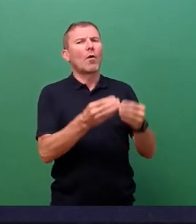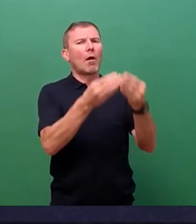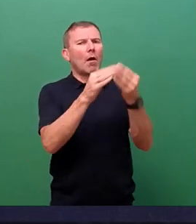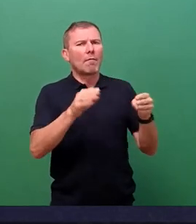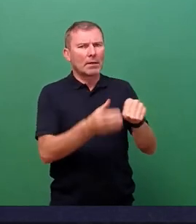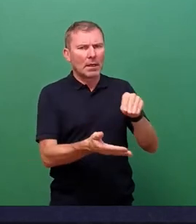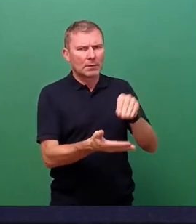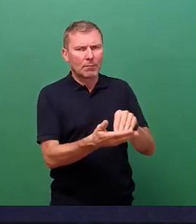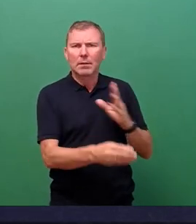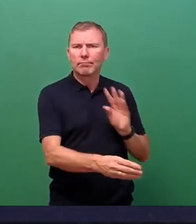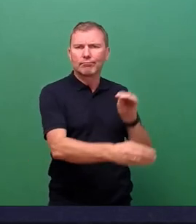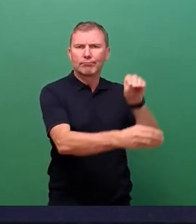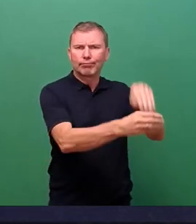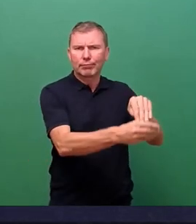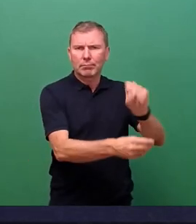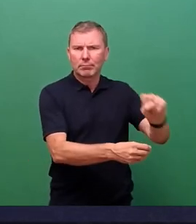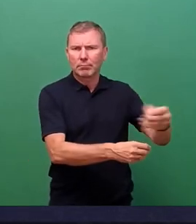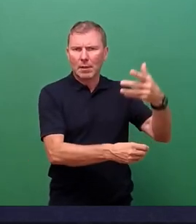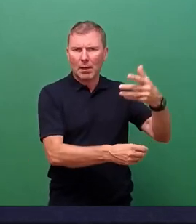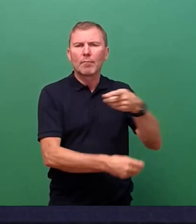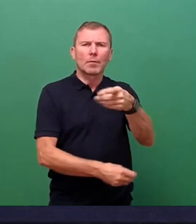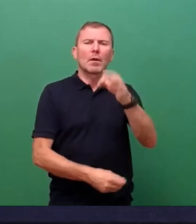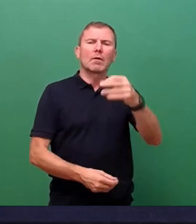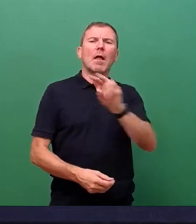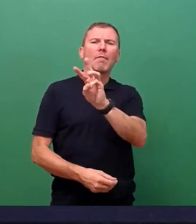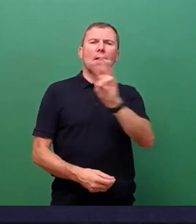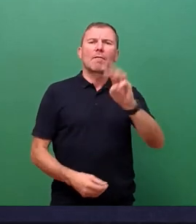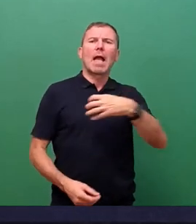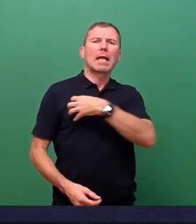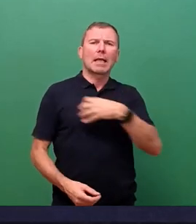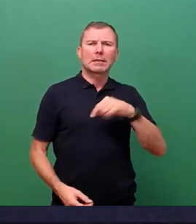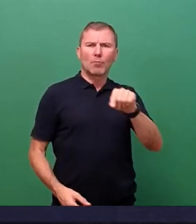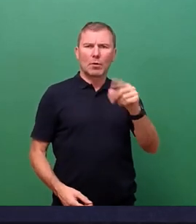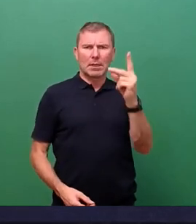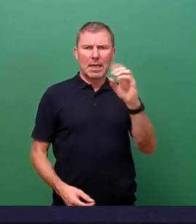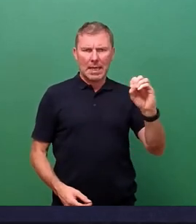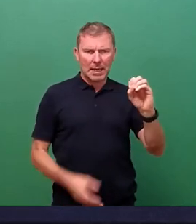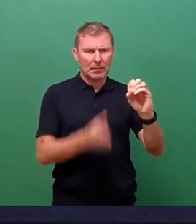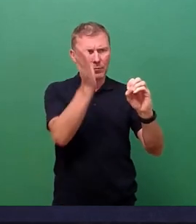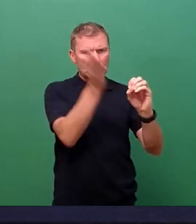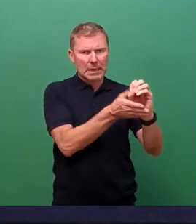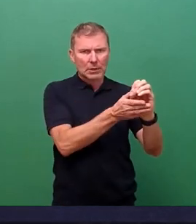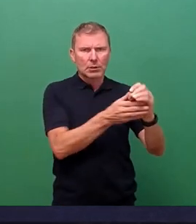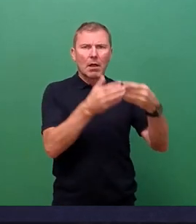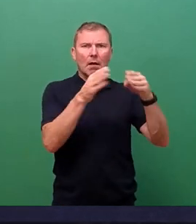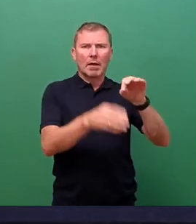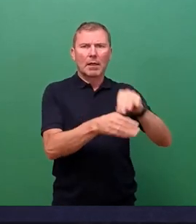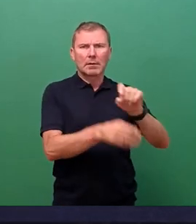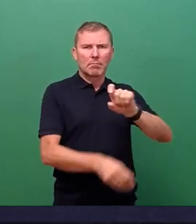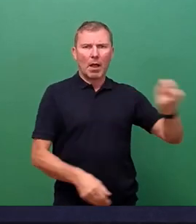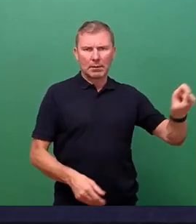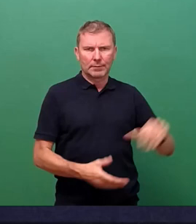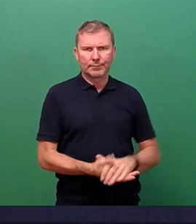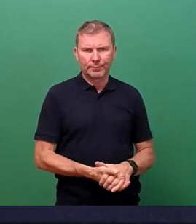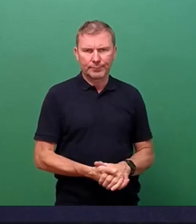eingestellt. Diese finden Sie auf www.dresden.de slash Weihnachtsmärkte. Aus dieser sind die Prämissen